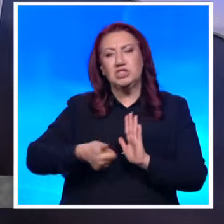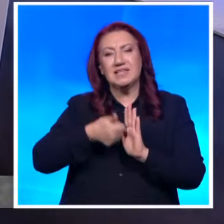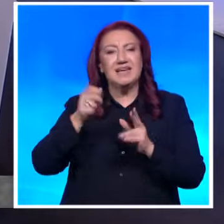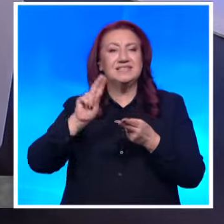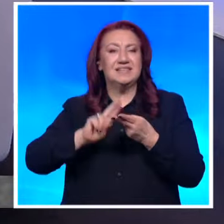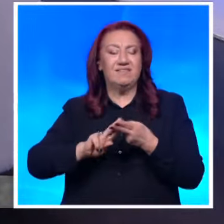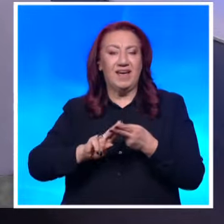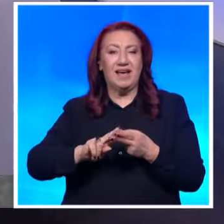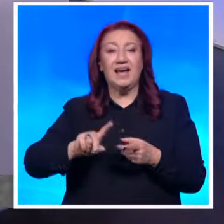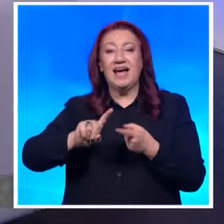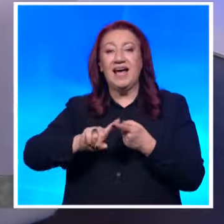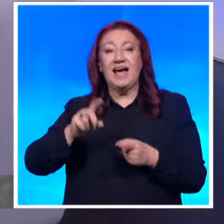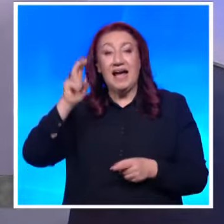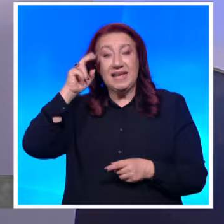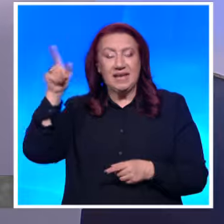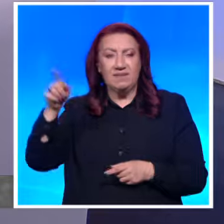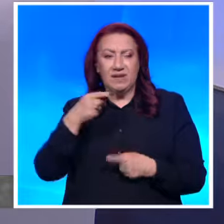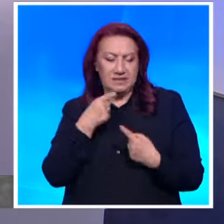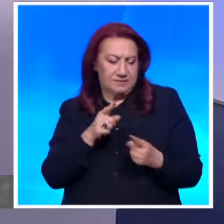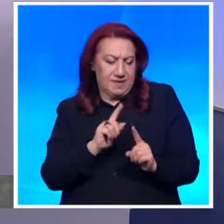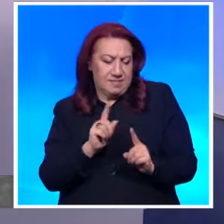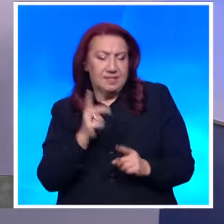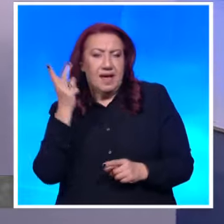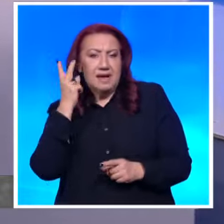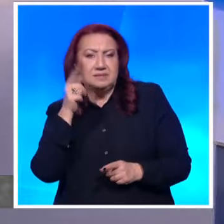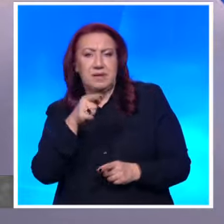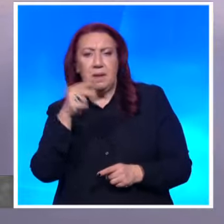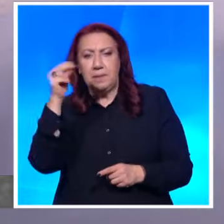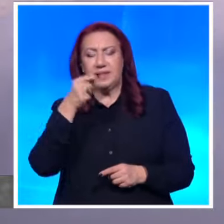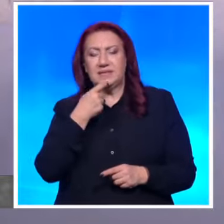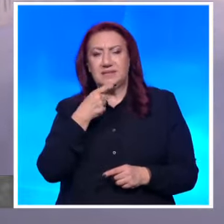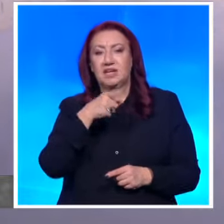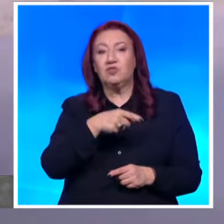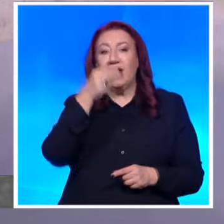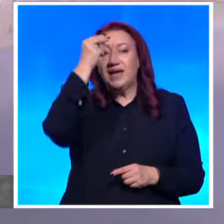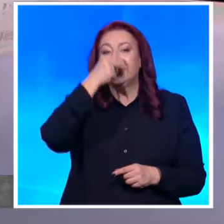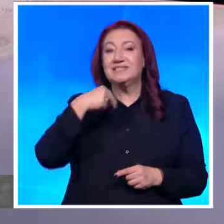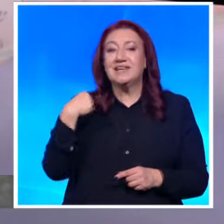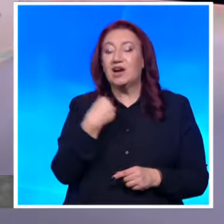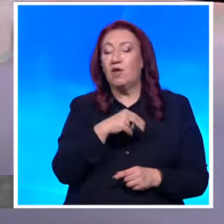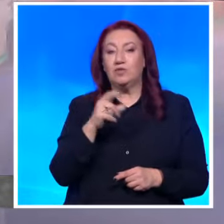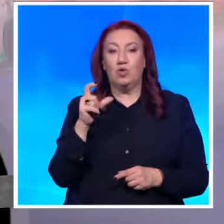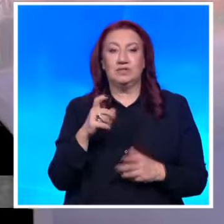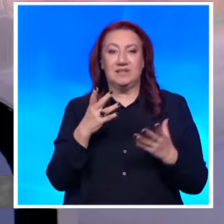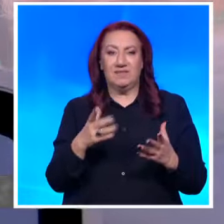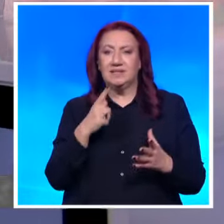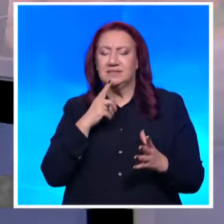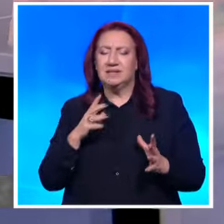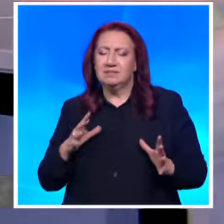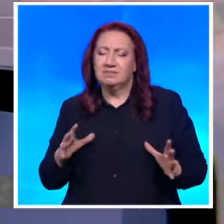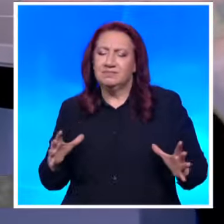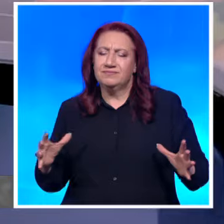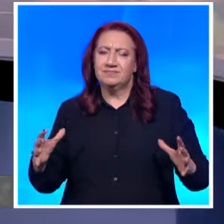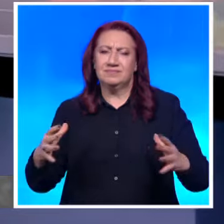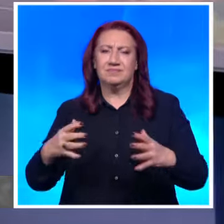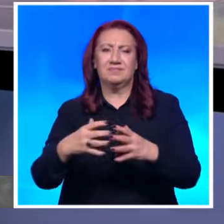казват, не го разбирам този български език, тъй като езикът е църковно-славянски, езикът, който се родява, това огромно славянско море, за което говорим.